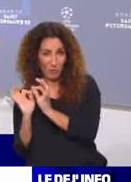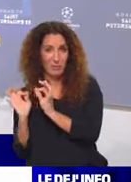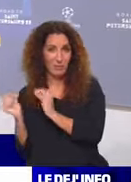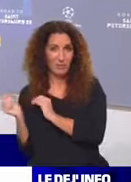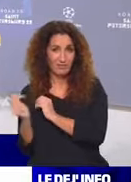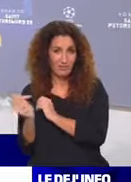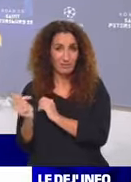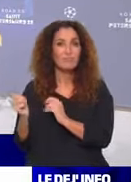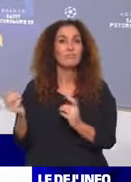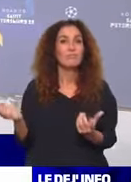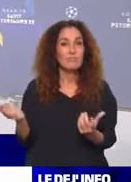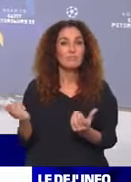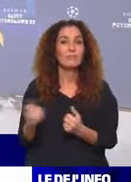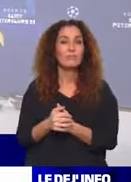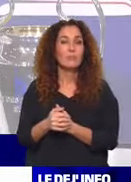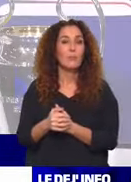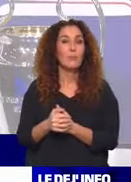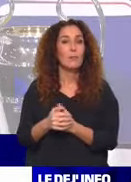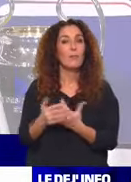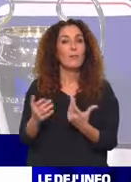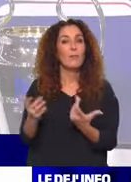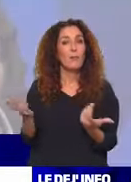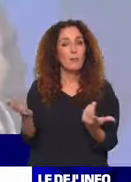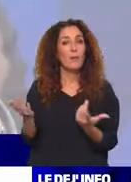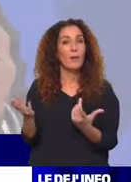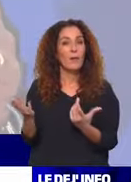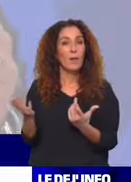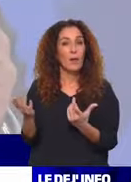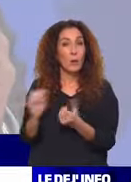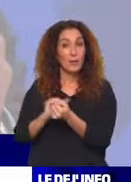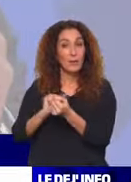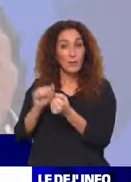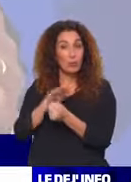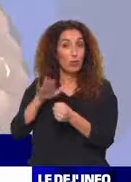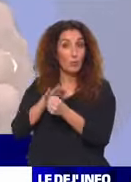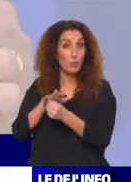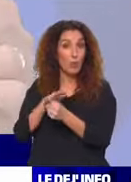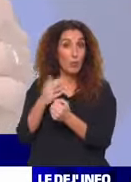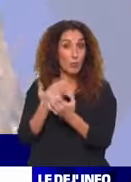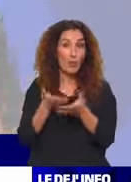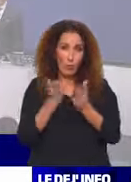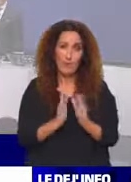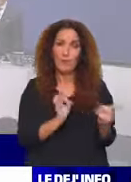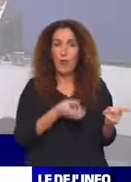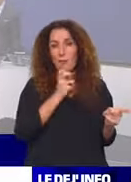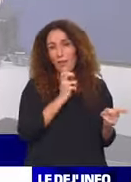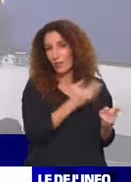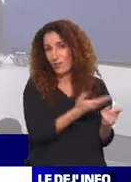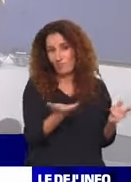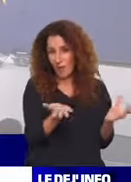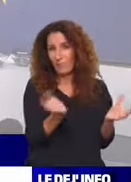par Thomas Tourelle, tenant de cette Ligue des champions. Et donc, la confirmation du Paris Saint-Germain pour jouer